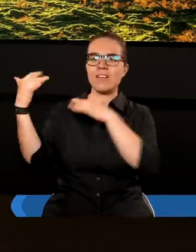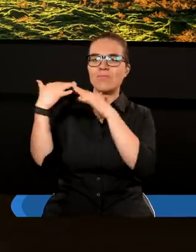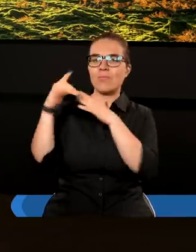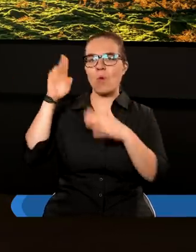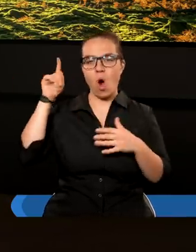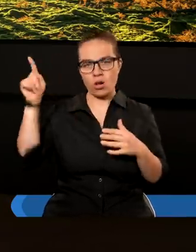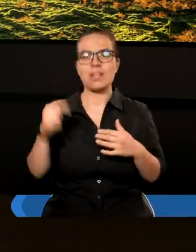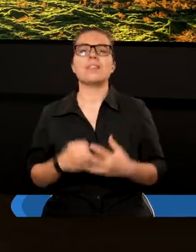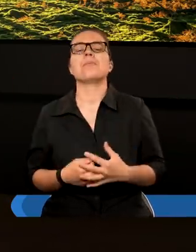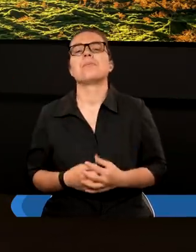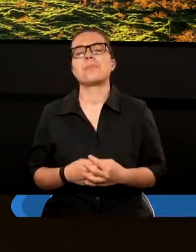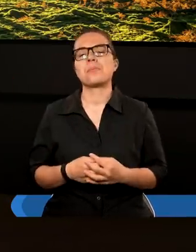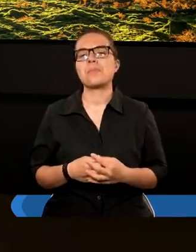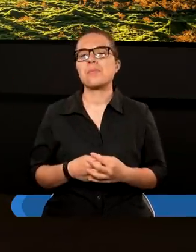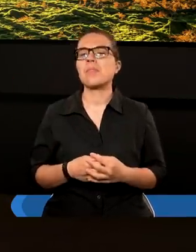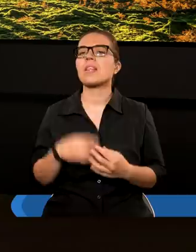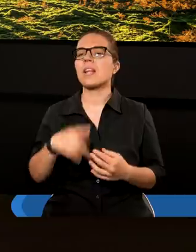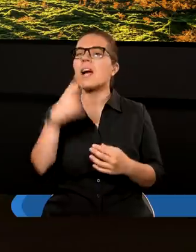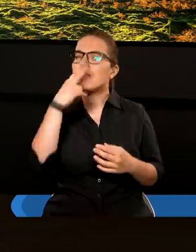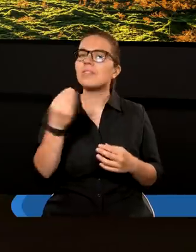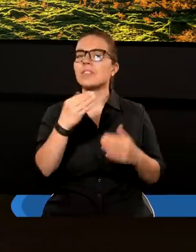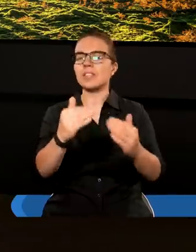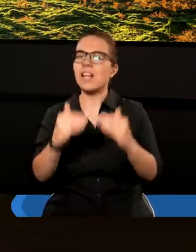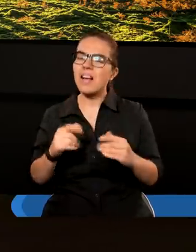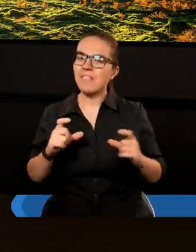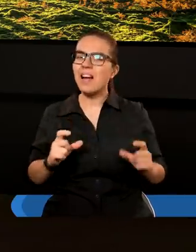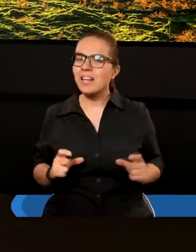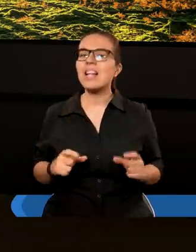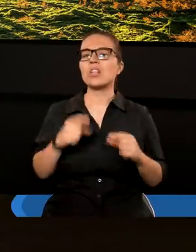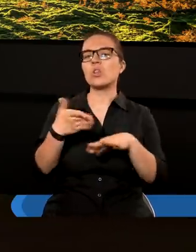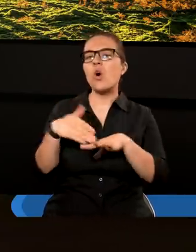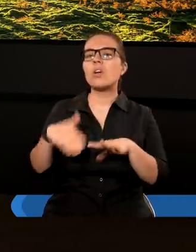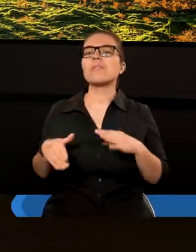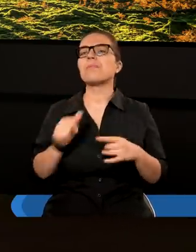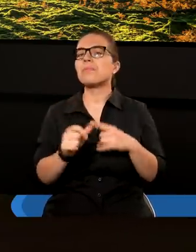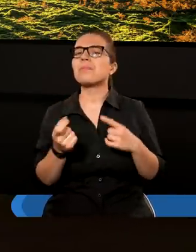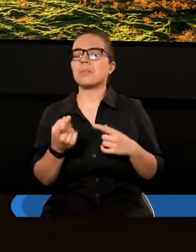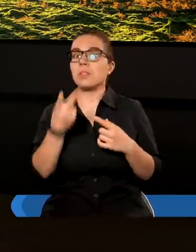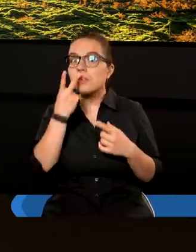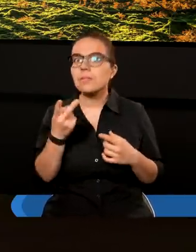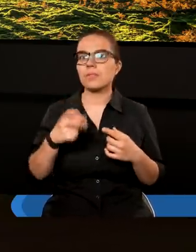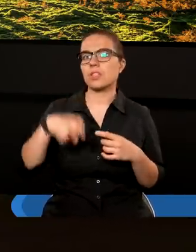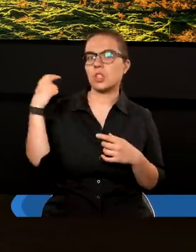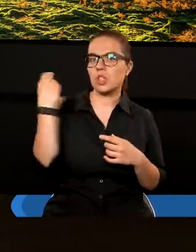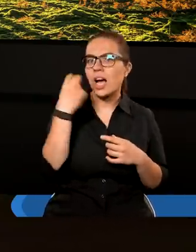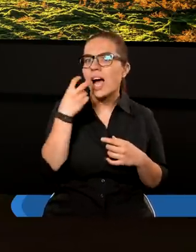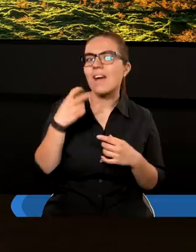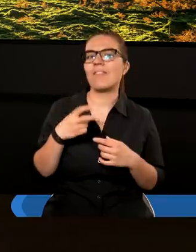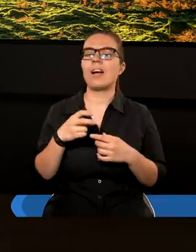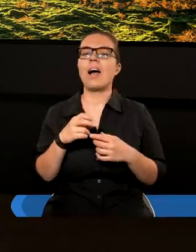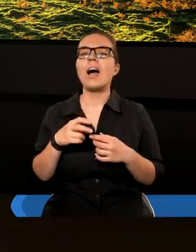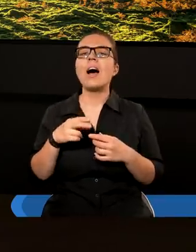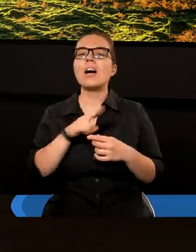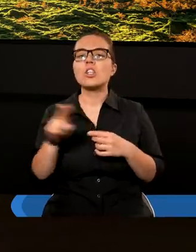Kiedy patrzymy na piętnasty werset tego rozdziału, pojawia się tam ciekawe sformułowanie,